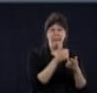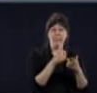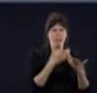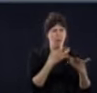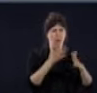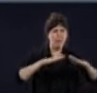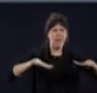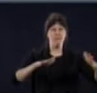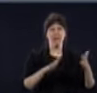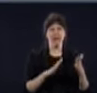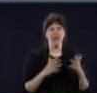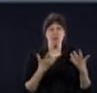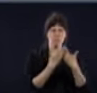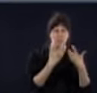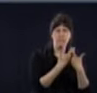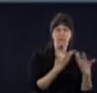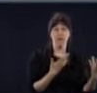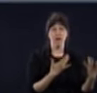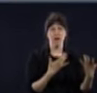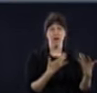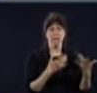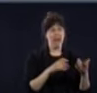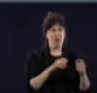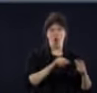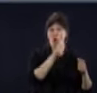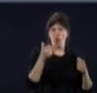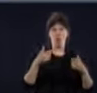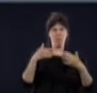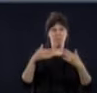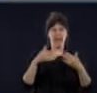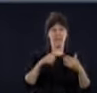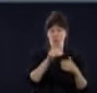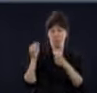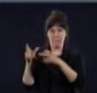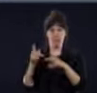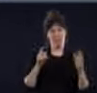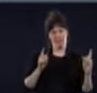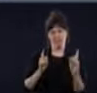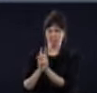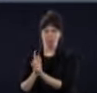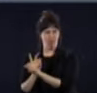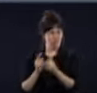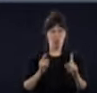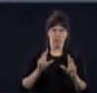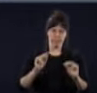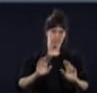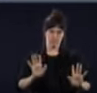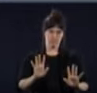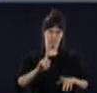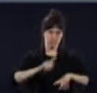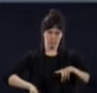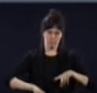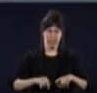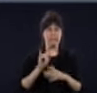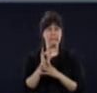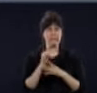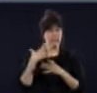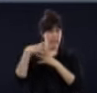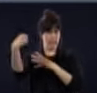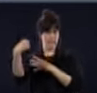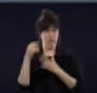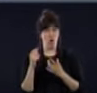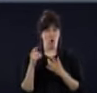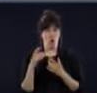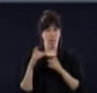vous ou d'aller chez d'autres personnes. Mais si vous devez vous côtoyer à l'extérieur, bien, gardez une